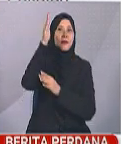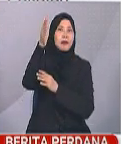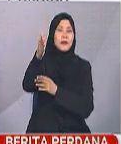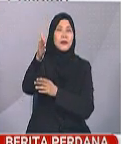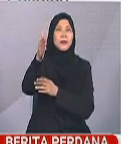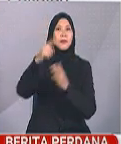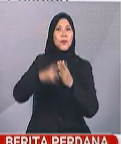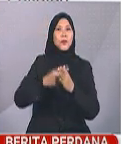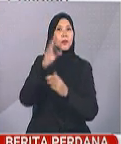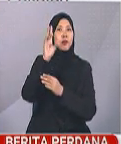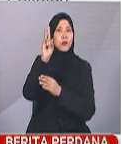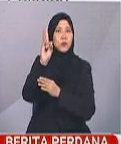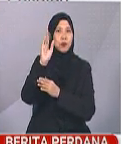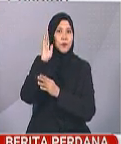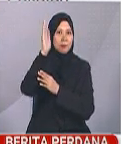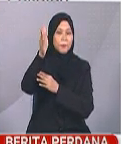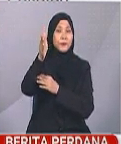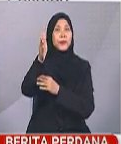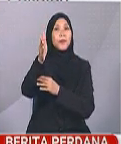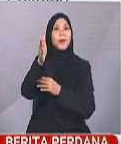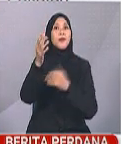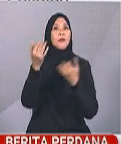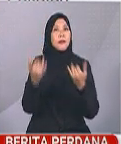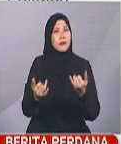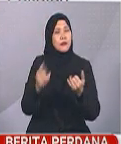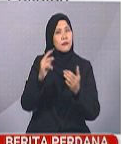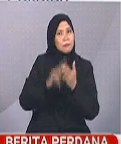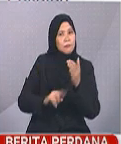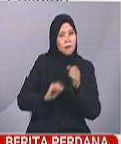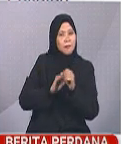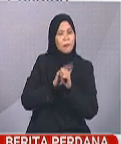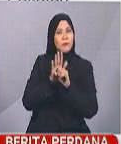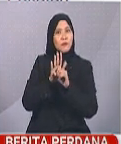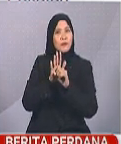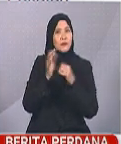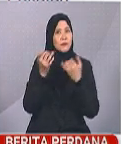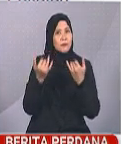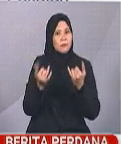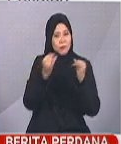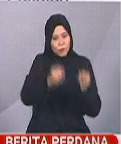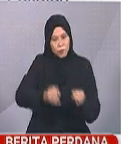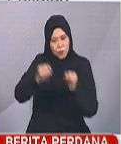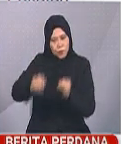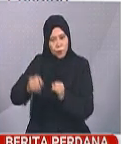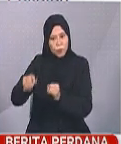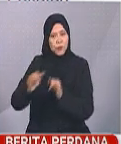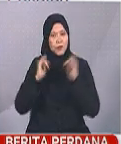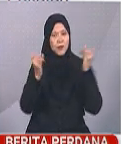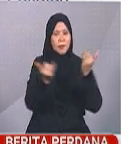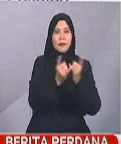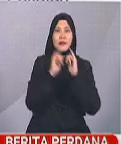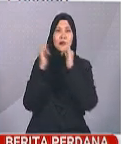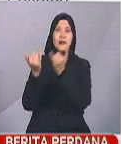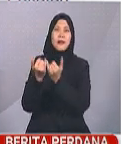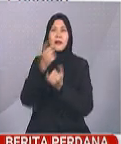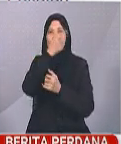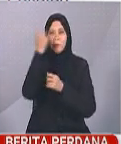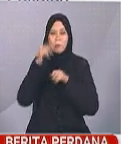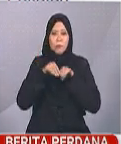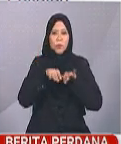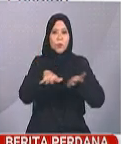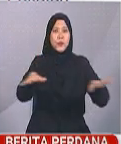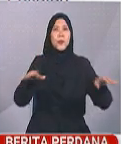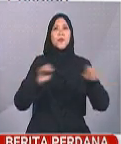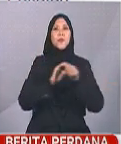iaitu pada bulan Julai depan. Ia berikutan kesan yang dialami oleh rakyat perseorangan, peniaga dan juga syarikat-syarikat ekoran pendularan